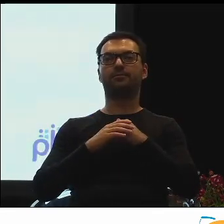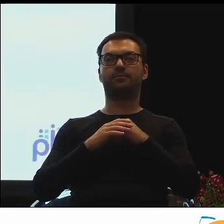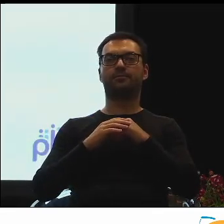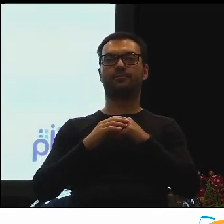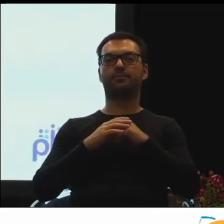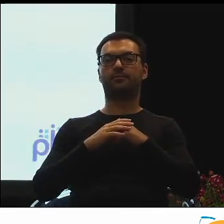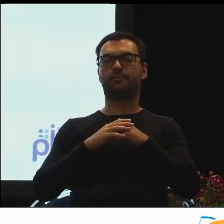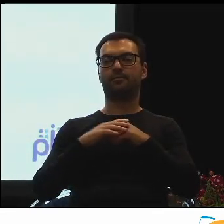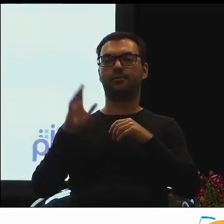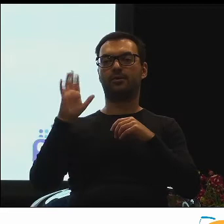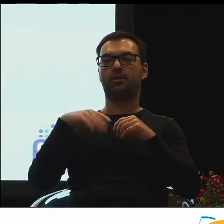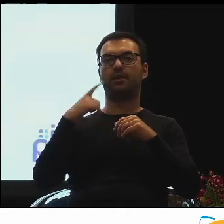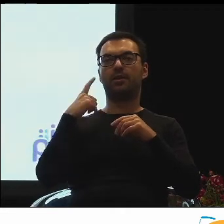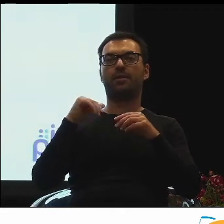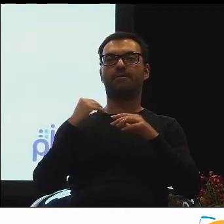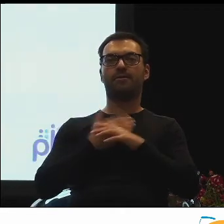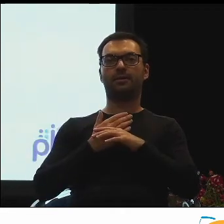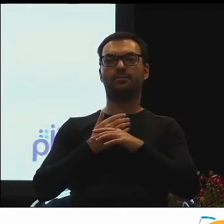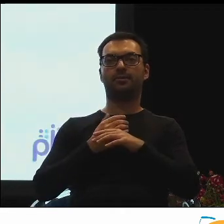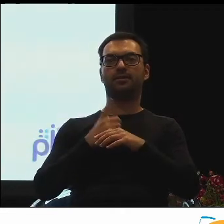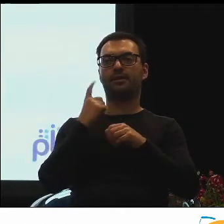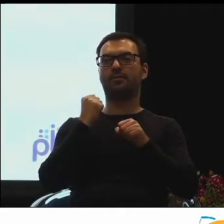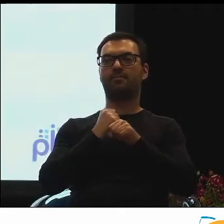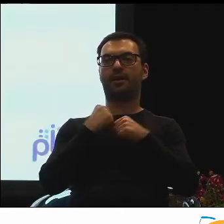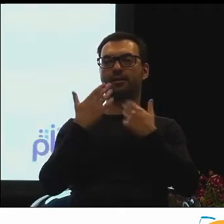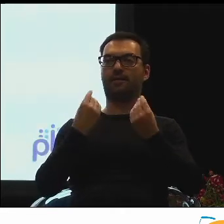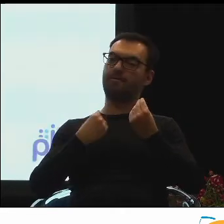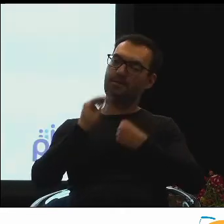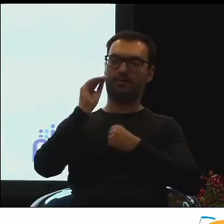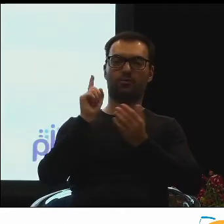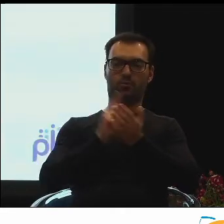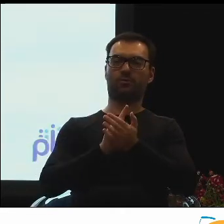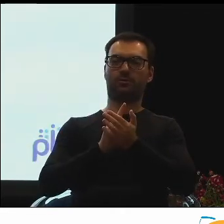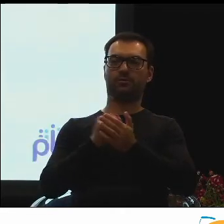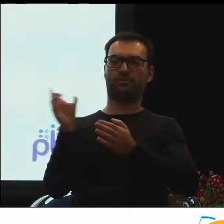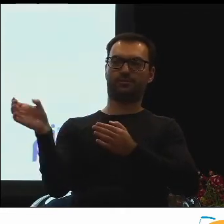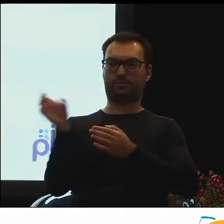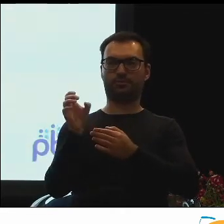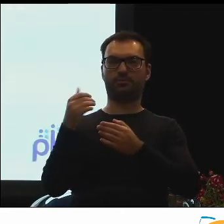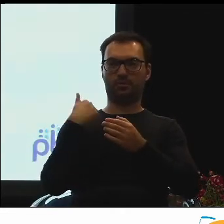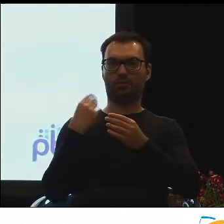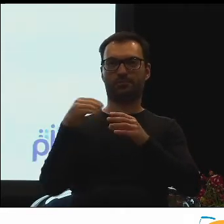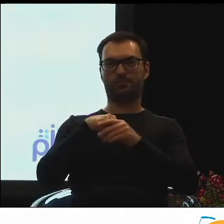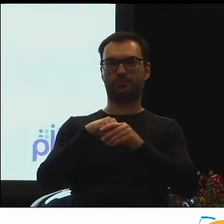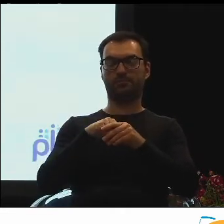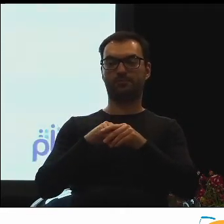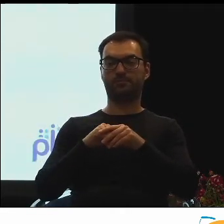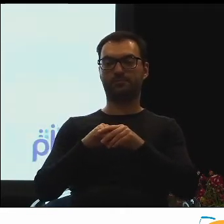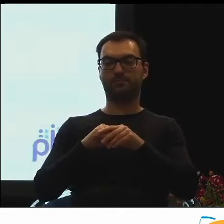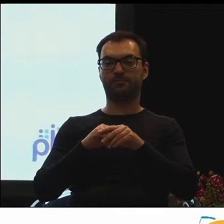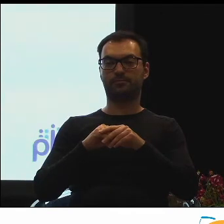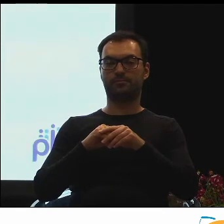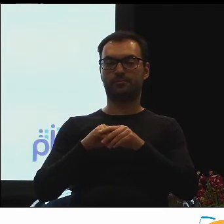o jedną firmę, o jednego procenta więcej wzięło udział w